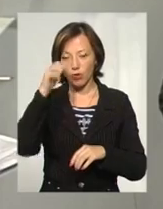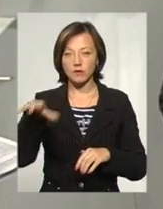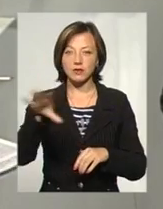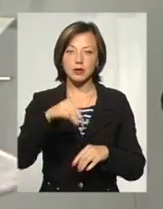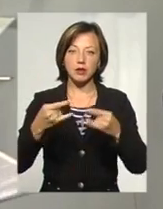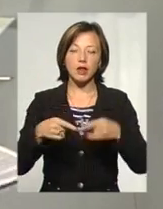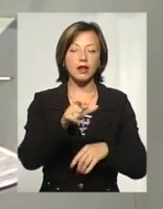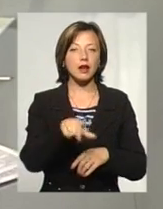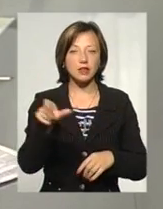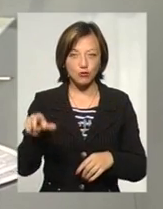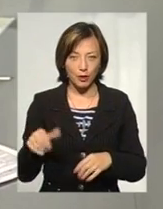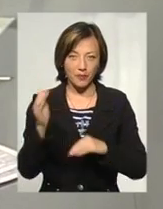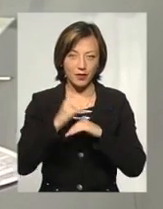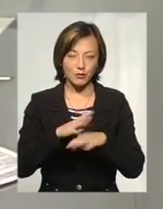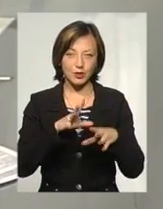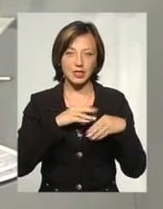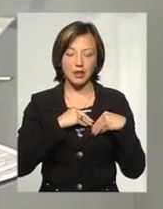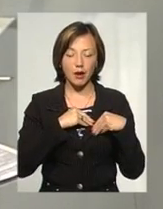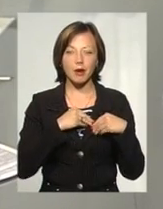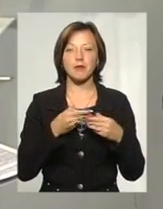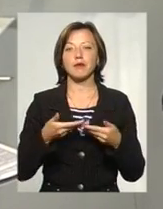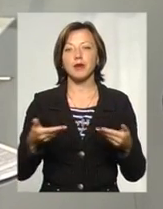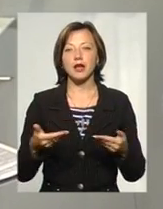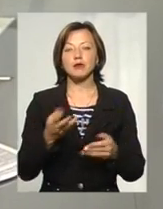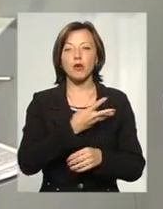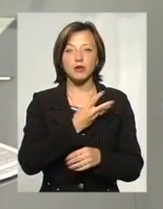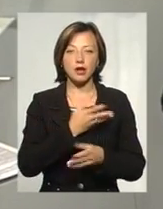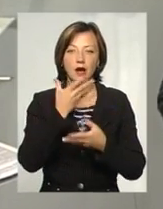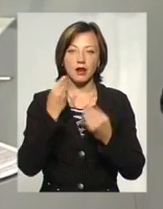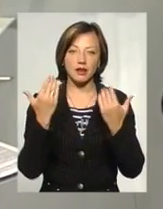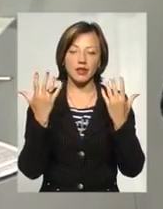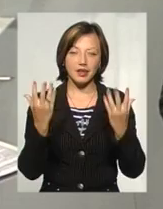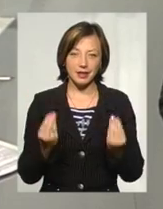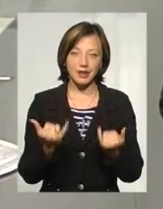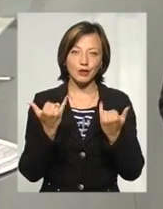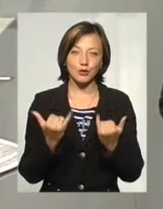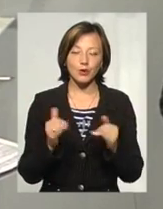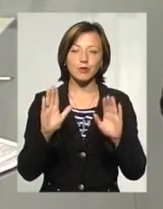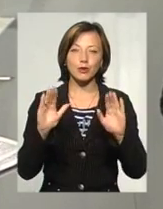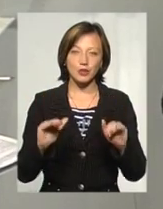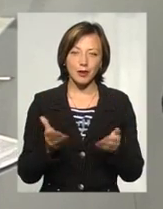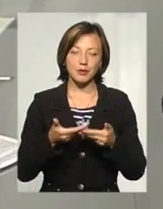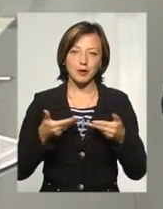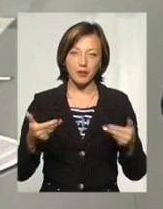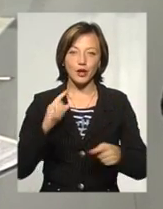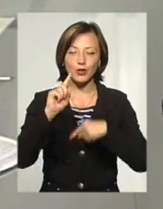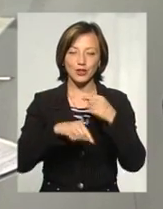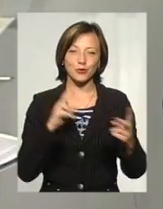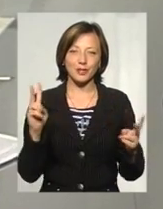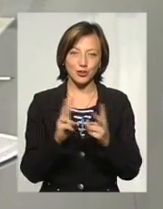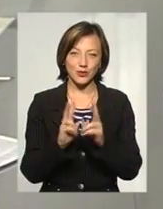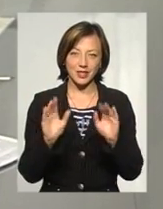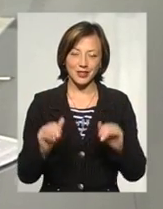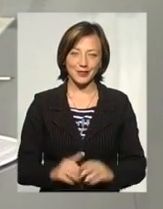телеглядачам, які у цей вечір були з нами. І отож з побажаннями гарних вихідних. На сьогодні з вами прощаємся. До наступних